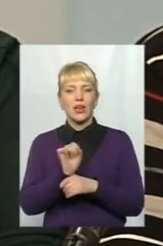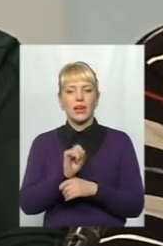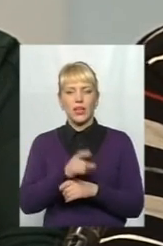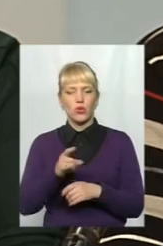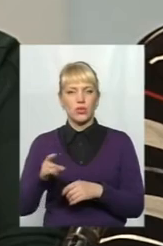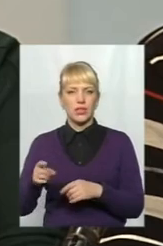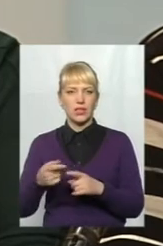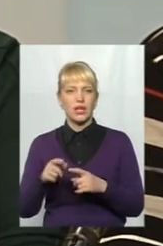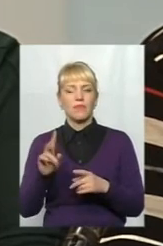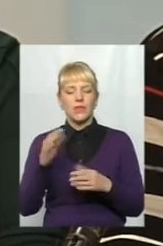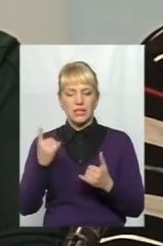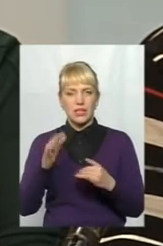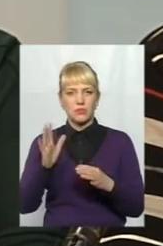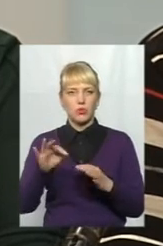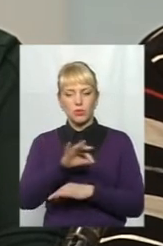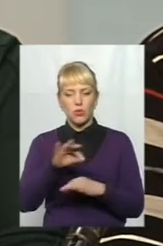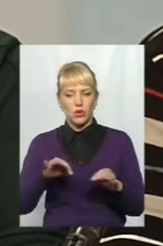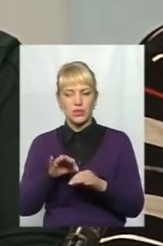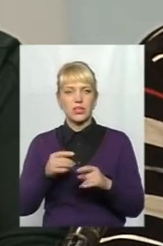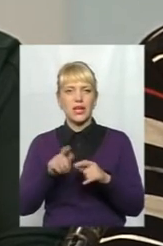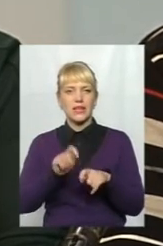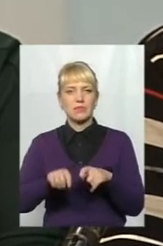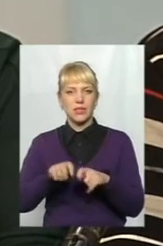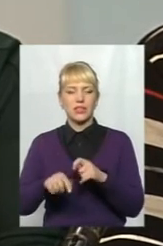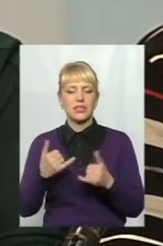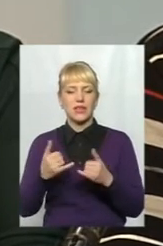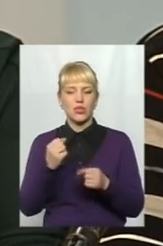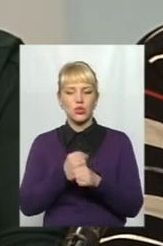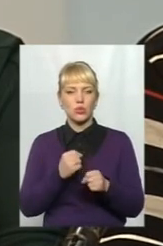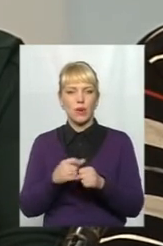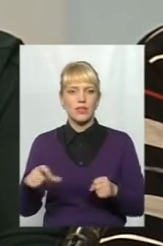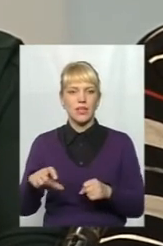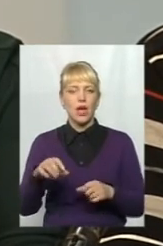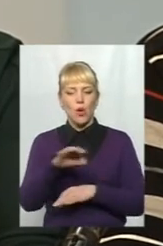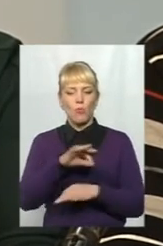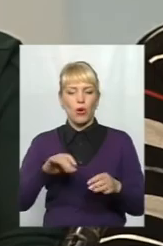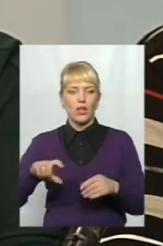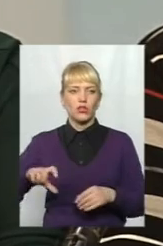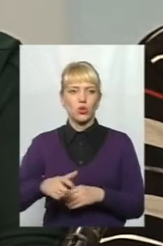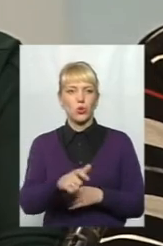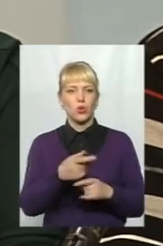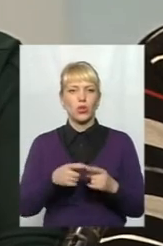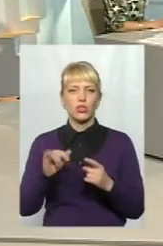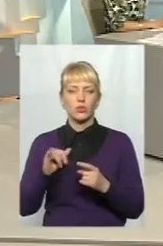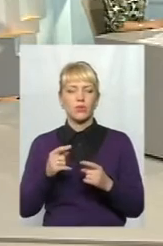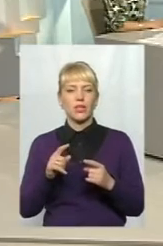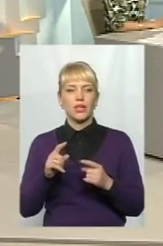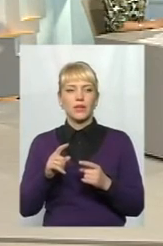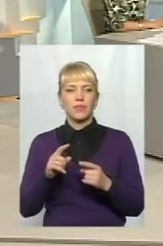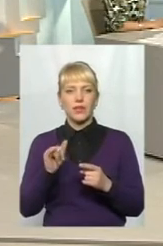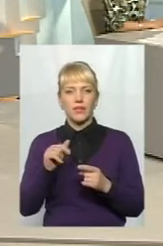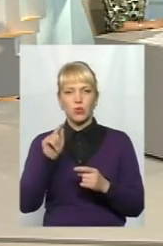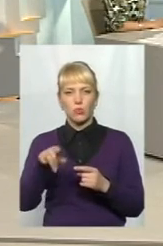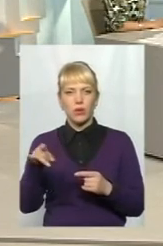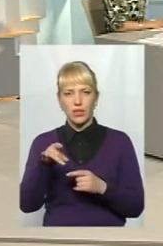експертизу. Далі відробляється проєкт дороги, який зв'яже Просковське підпілля сьогодні з цим автомобільним тунелем. В тому